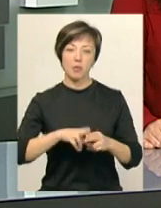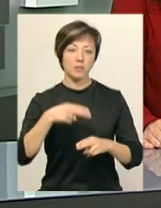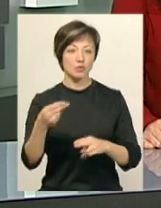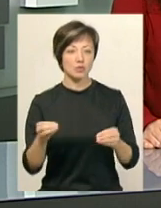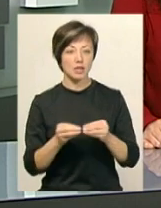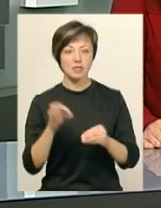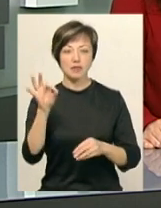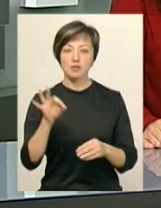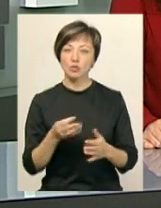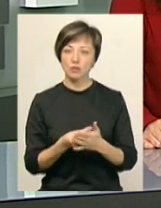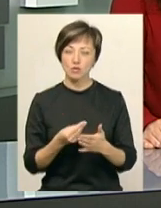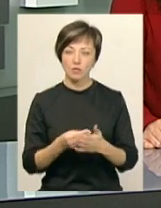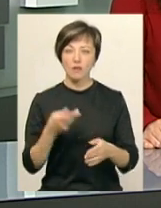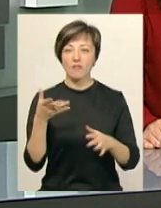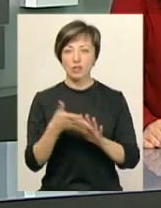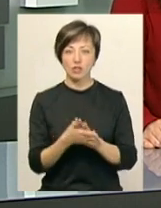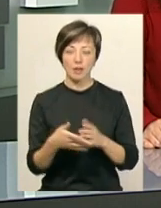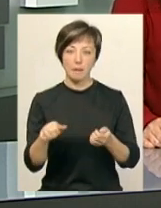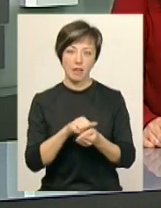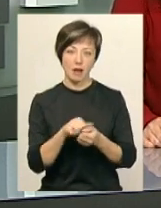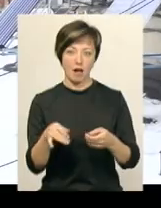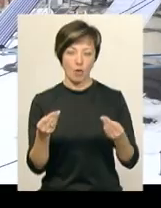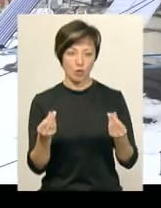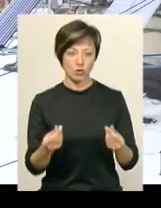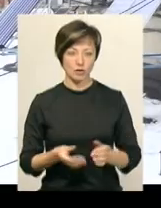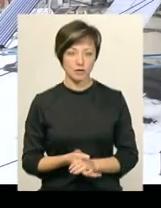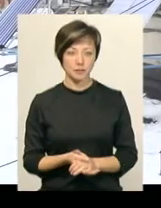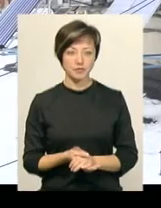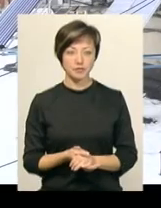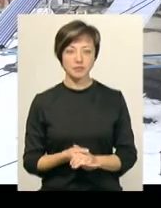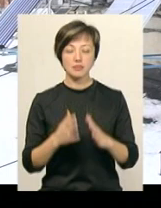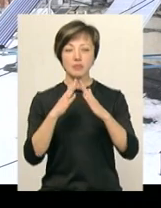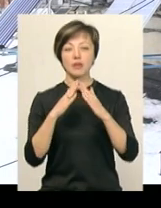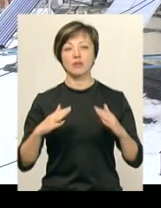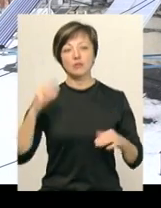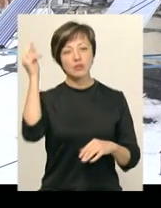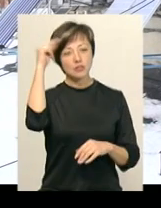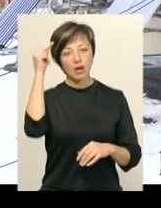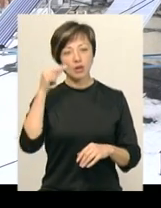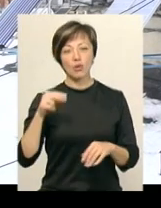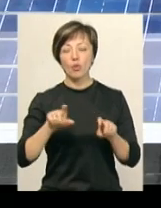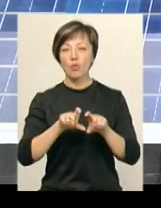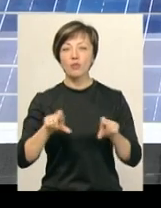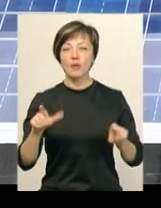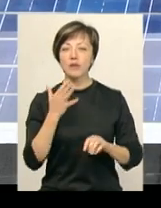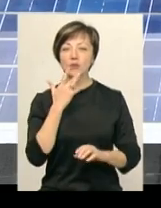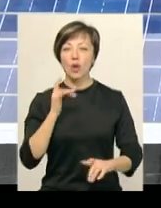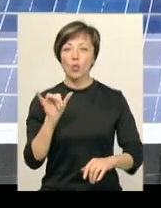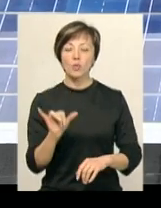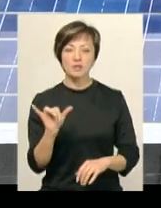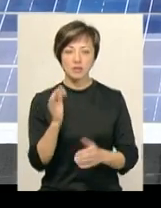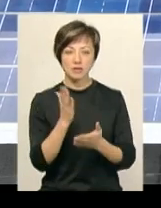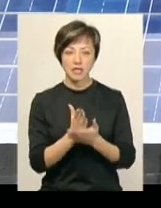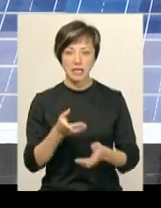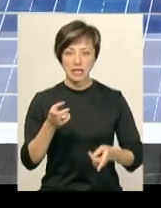% суми від витрачених на матеріали коштів. На даху навчального корпусу Хмельницького національного університету розташована